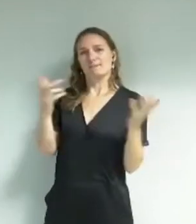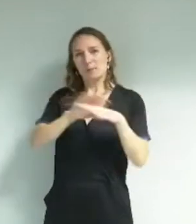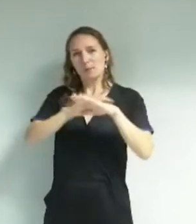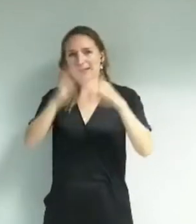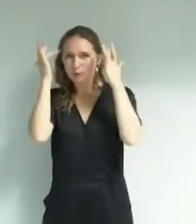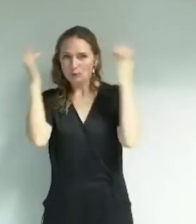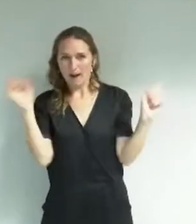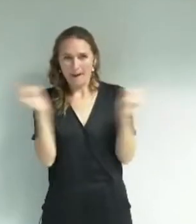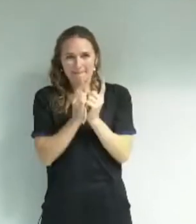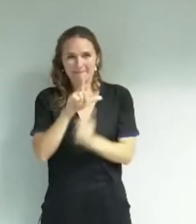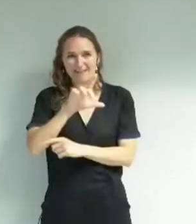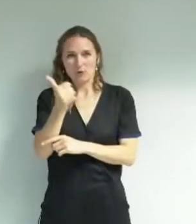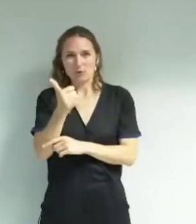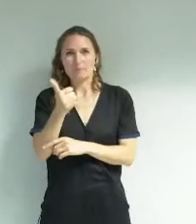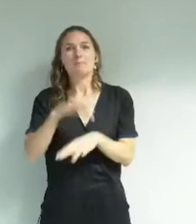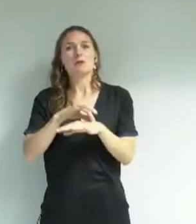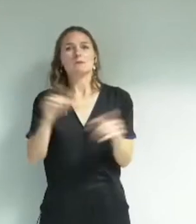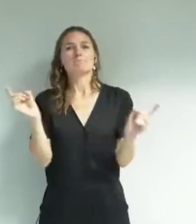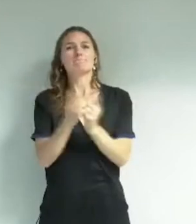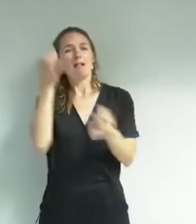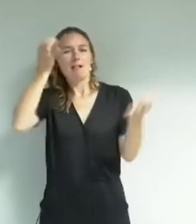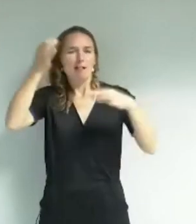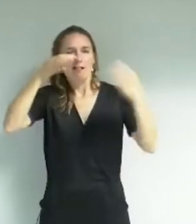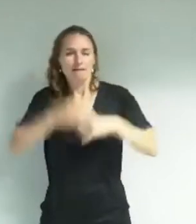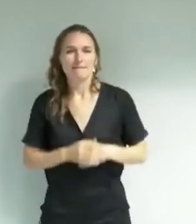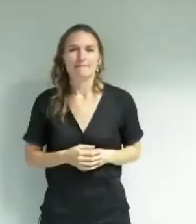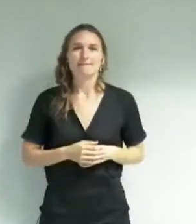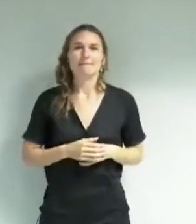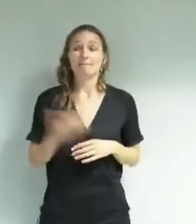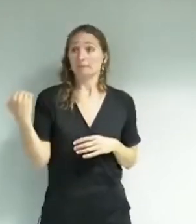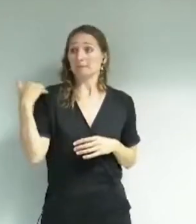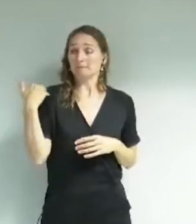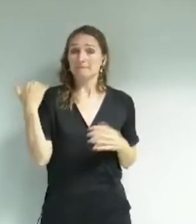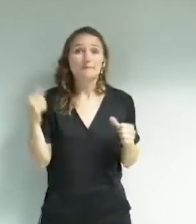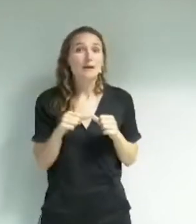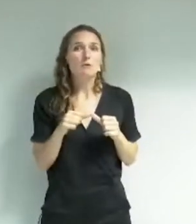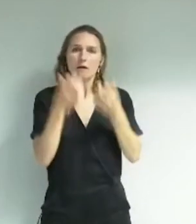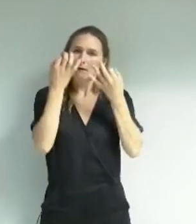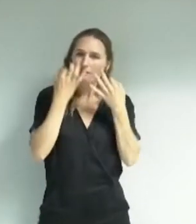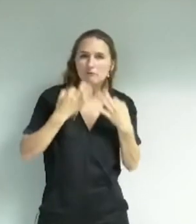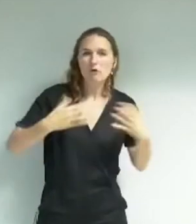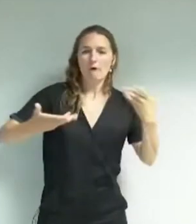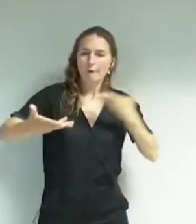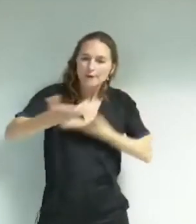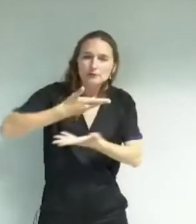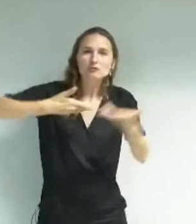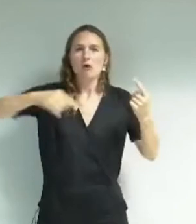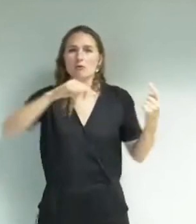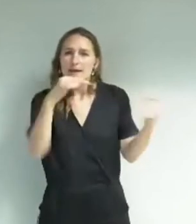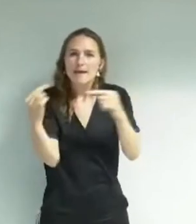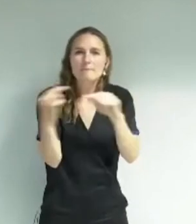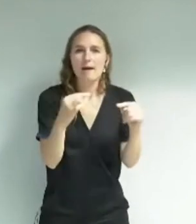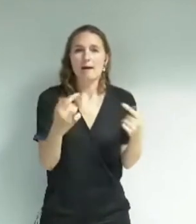longtemps, on prenait le temps de la présentation, de l'échange et des débats. Aujourd'hui, concernant ce domaine essentiel,